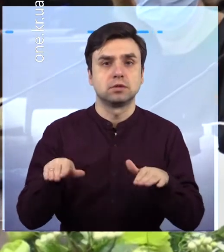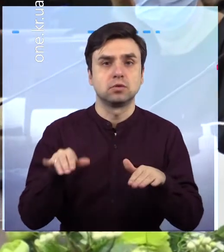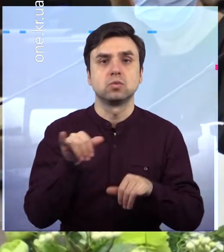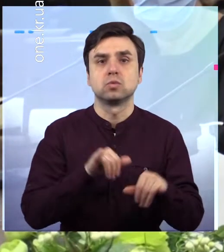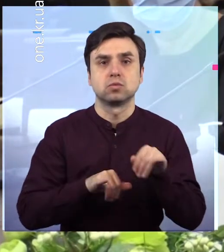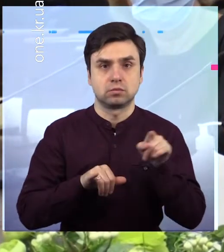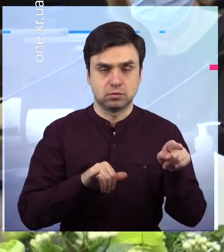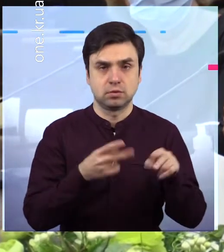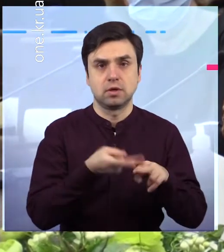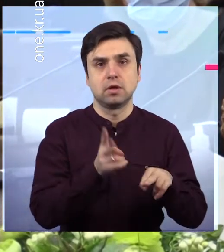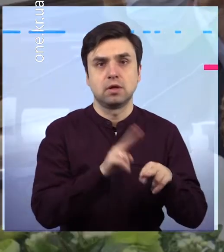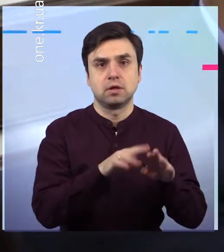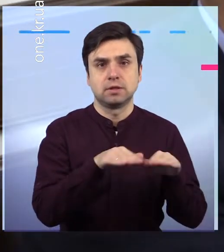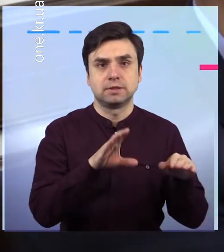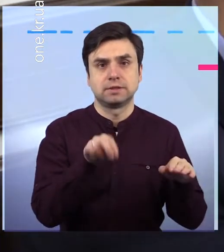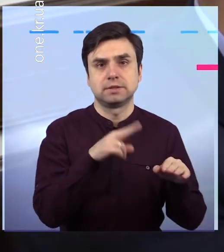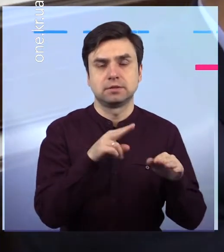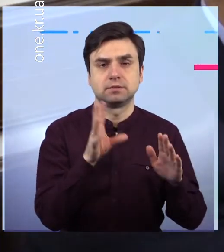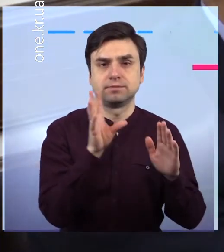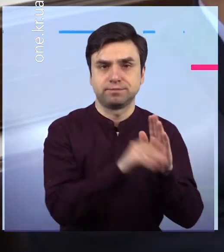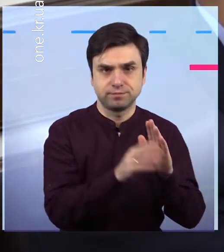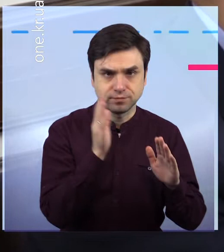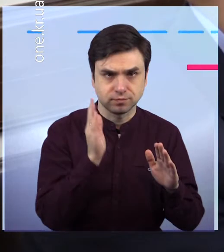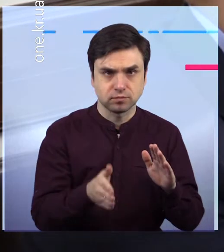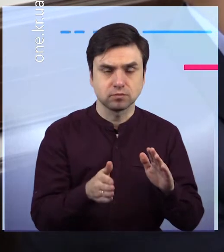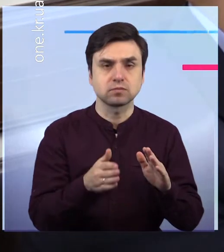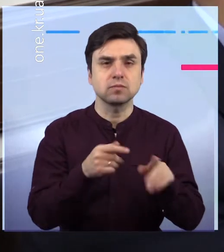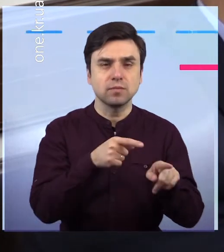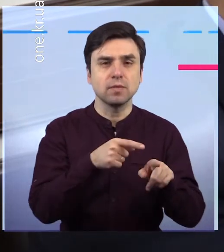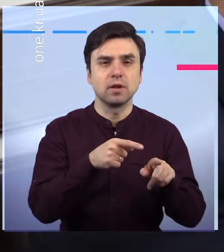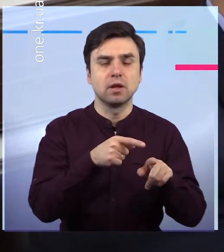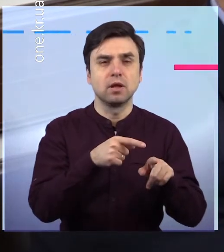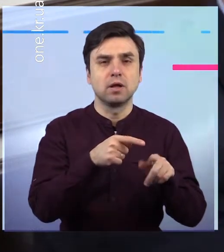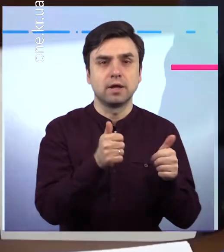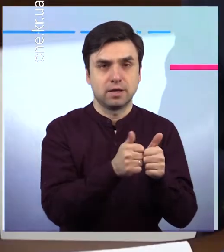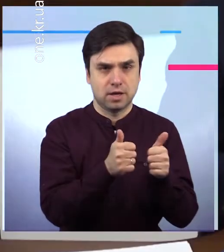наразі ремонтують будівлю гуртожитку, який знаходиться поблизу на вулиці Каткова.